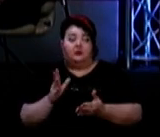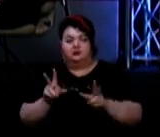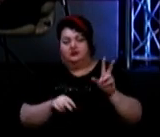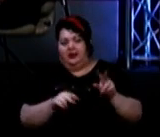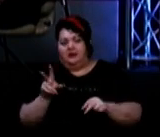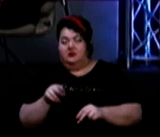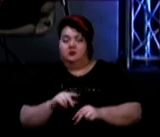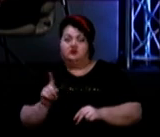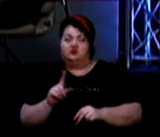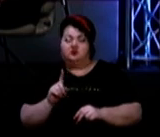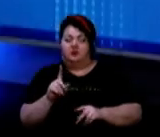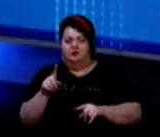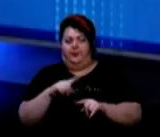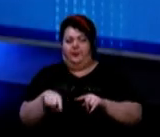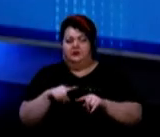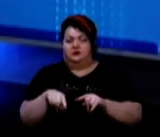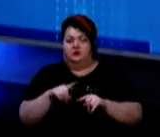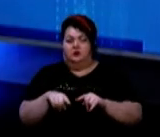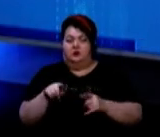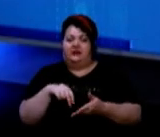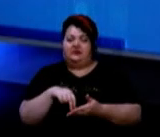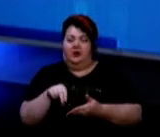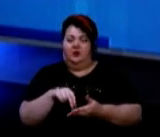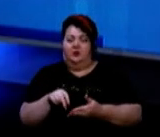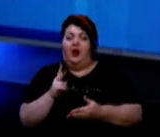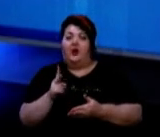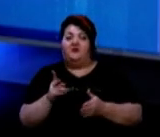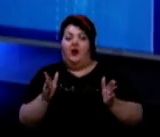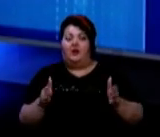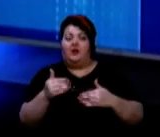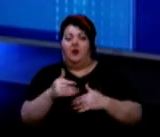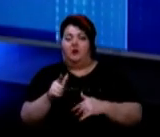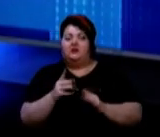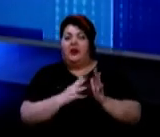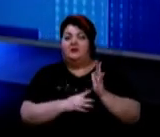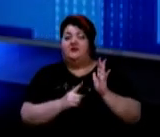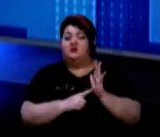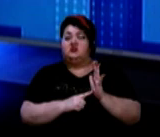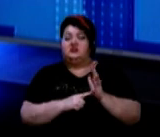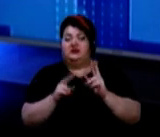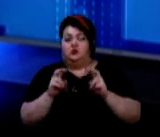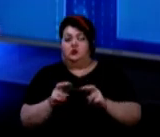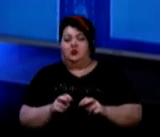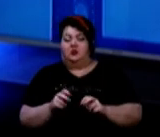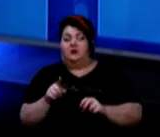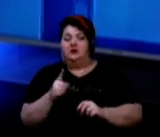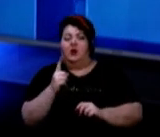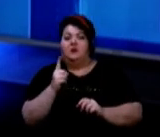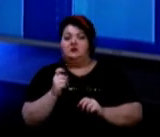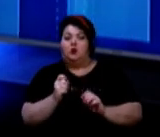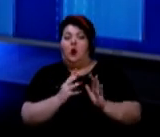прискорить закупку. Два набори тест-систем – це скільки тестів? На 96 досліджень. Тобто, 192